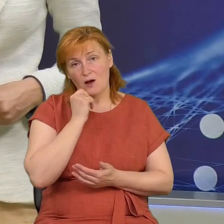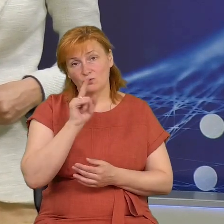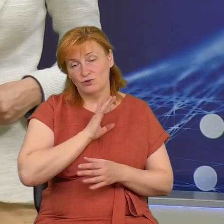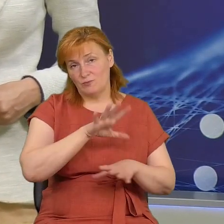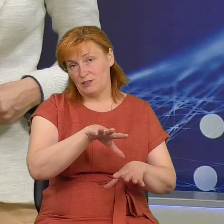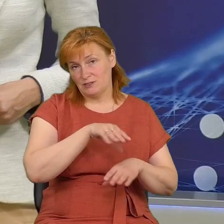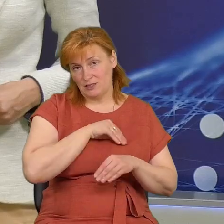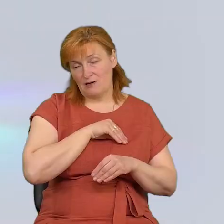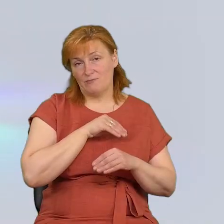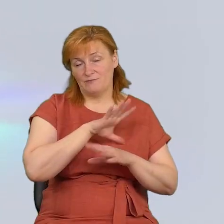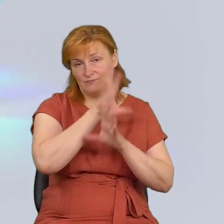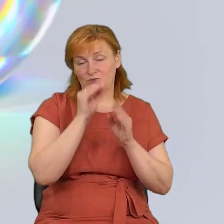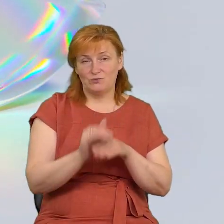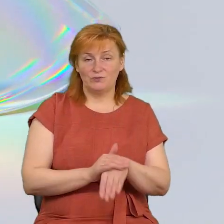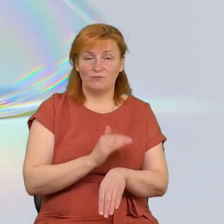Суспільним.